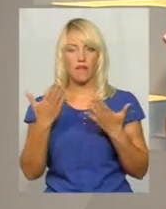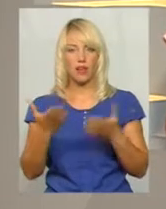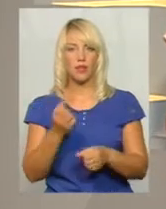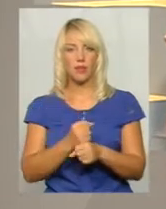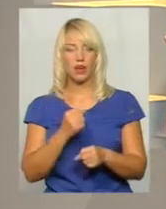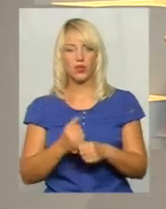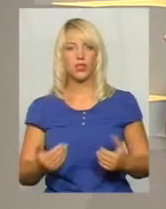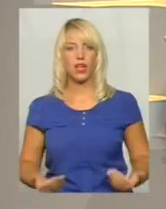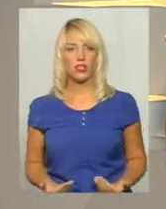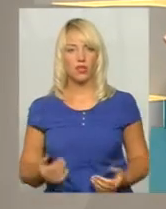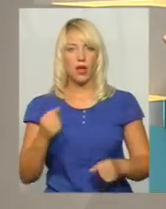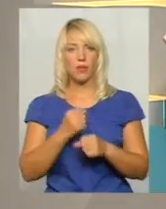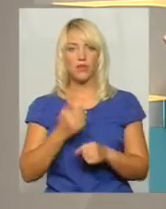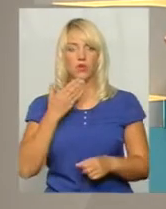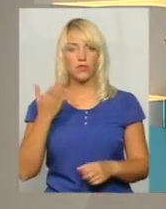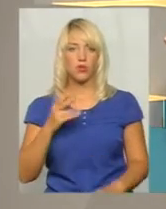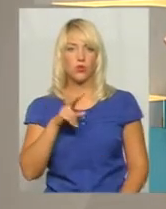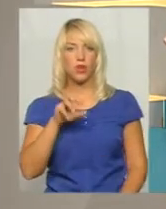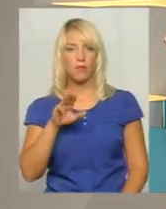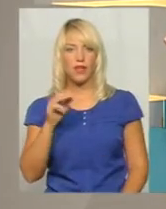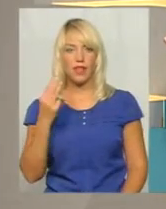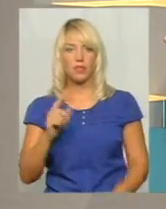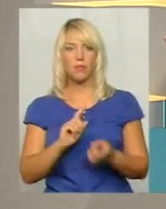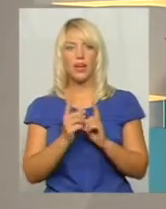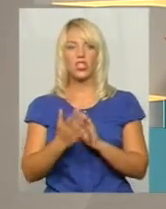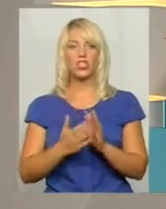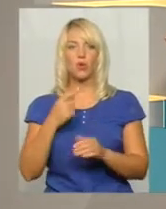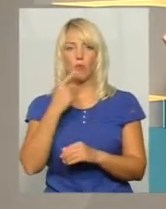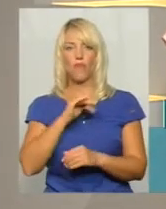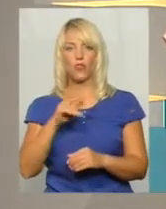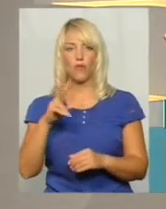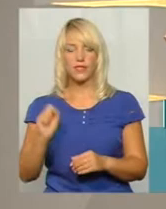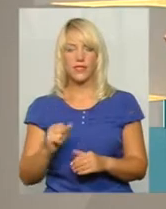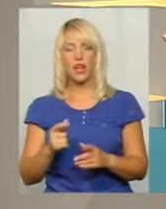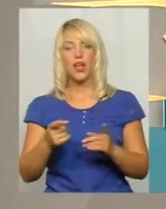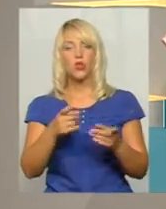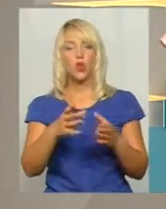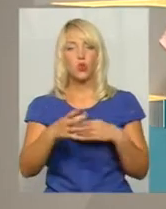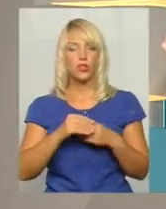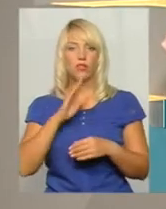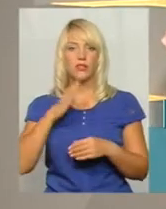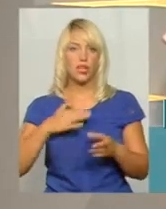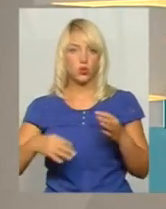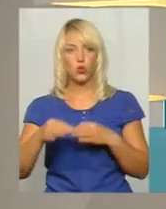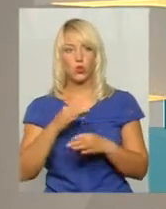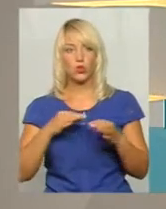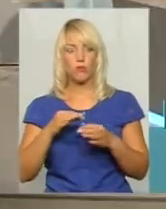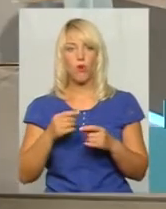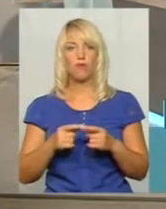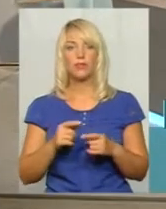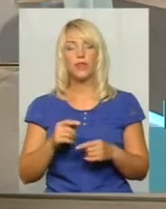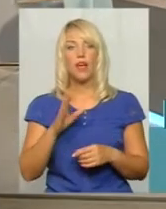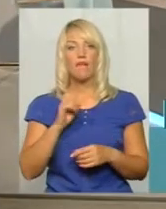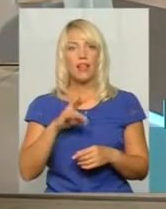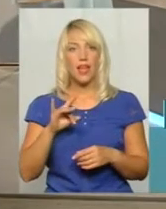працюємо. Ведуча Олена Кеміняш на жестову мову перекладає Оксана Фіновська. Долучайтеся до розмови. Пане Валерію,